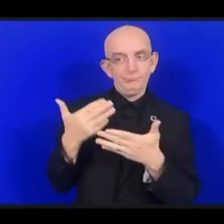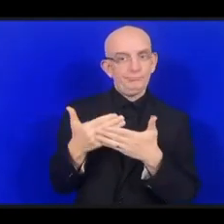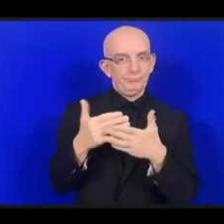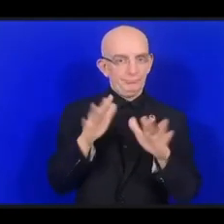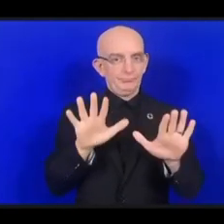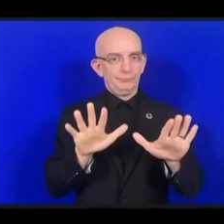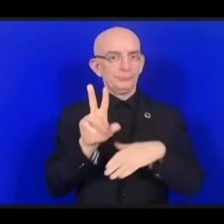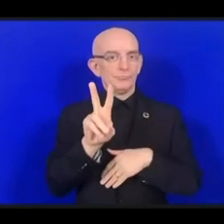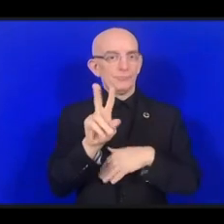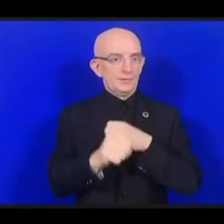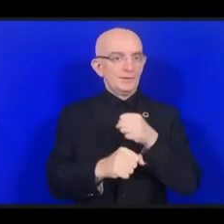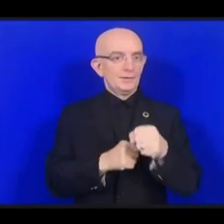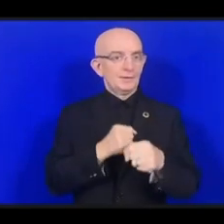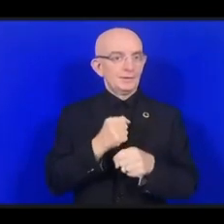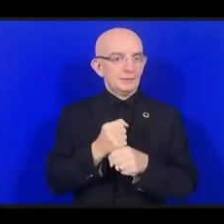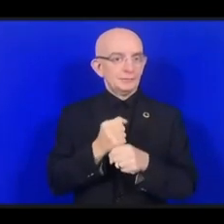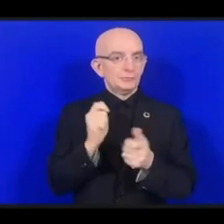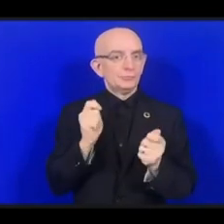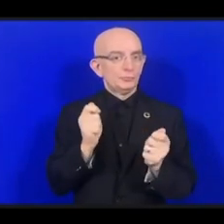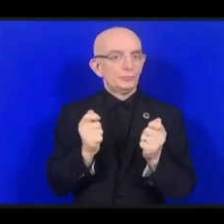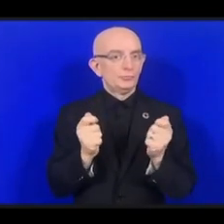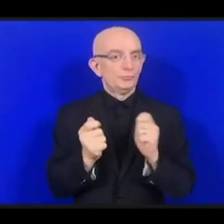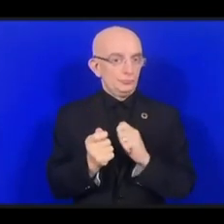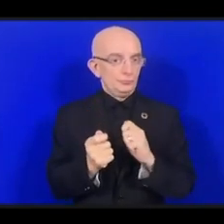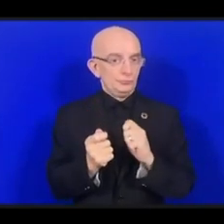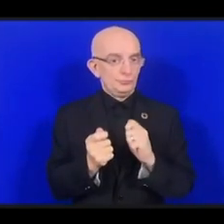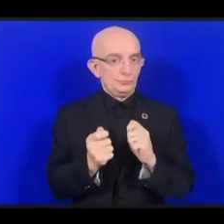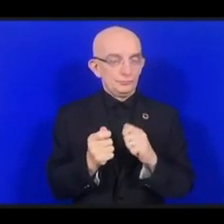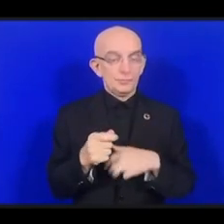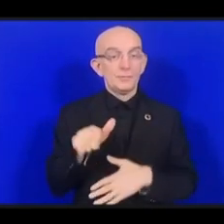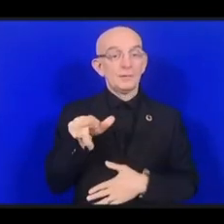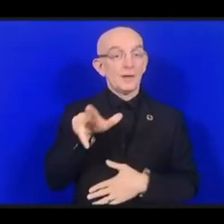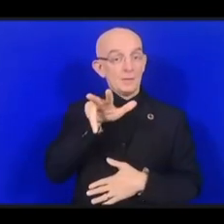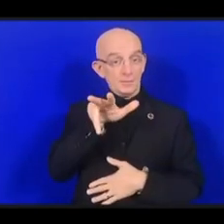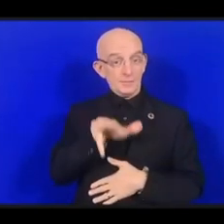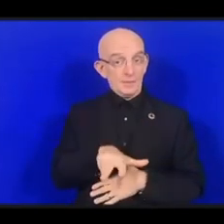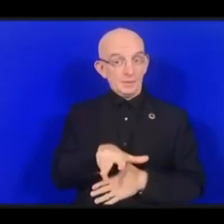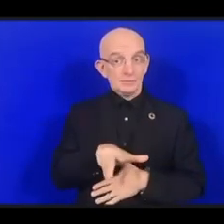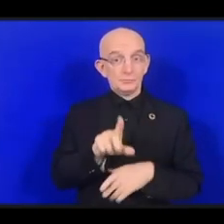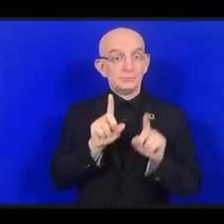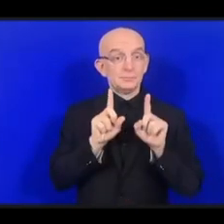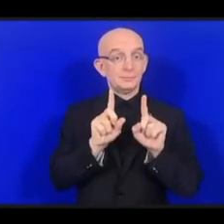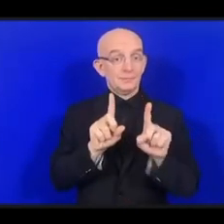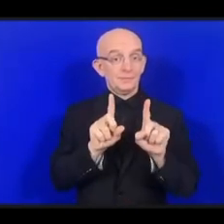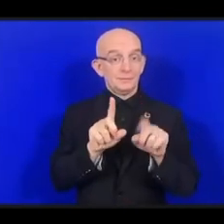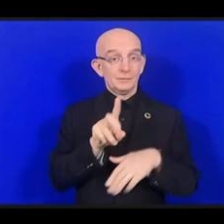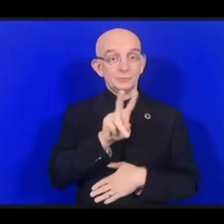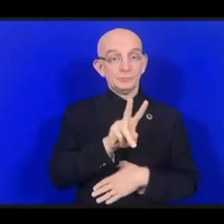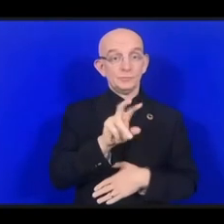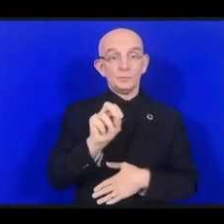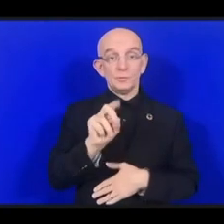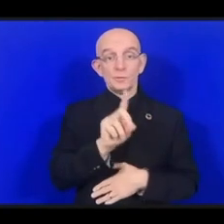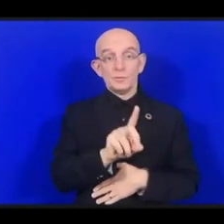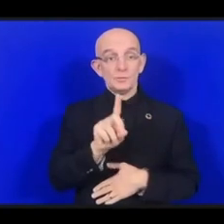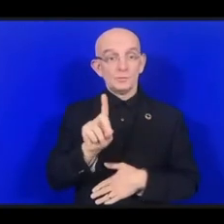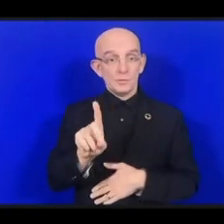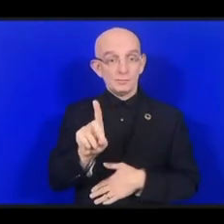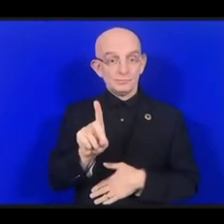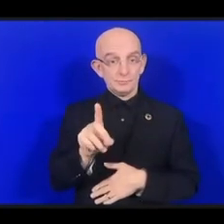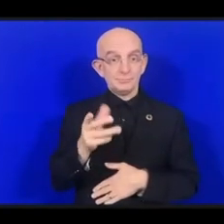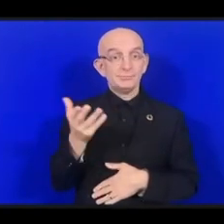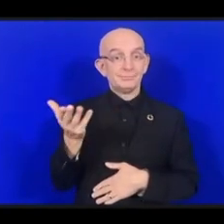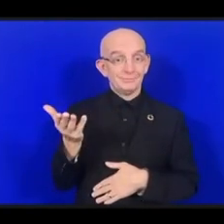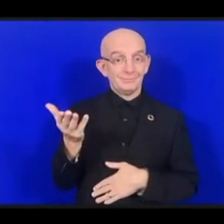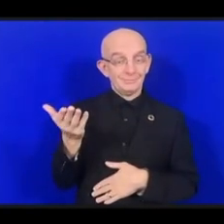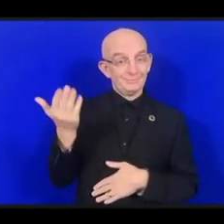В последние 12 лет, 11 марта 2011 года, в Японии произошло